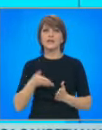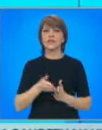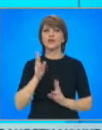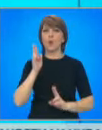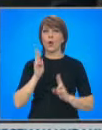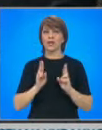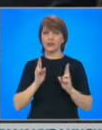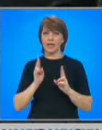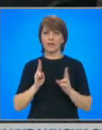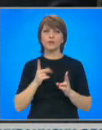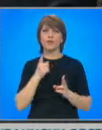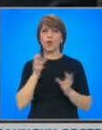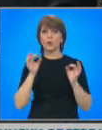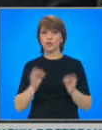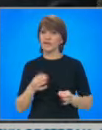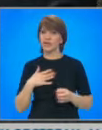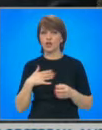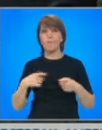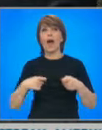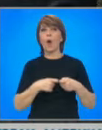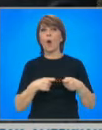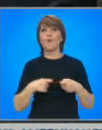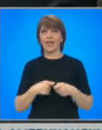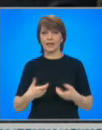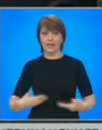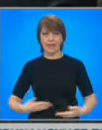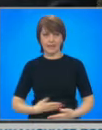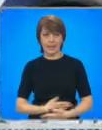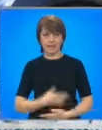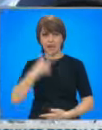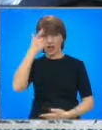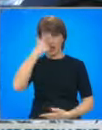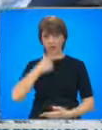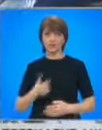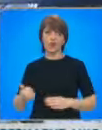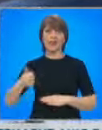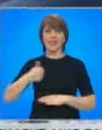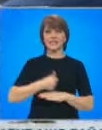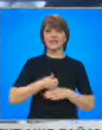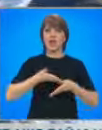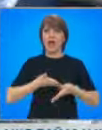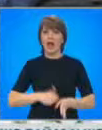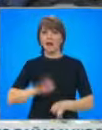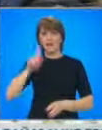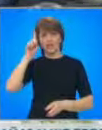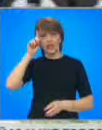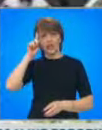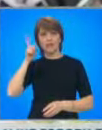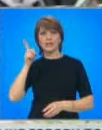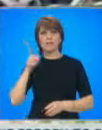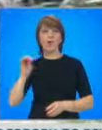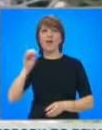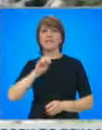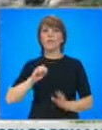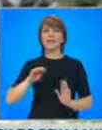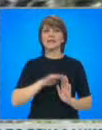антикорупционната комисия, с което установен конфликт на интереси. За това, че лично е назначила дъщеря си на работа по европейска програма,